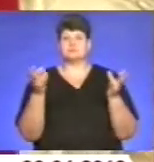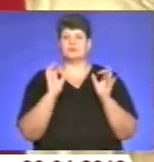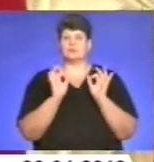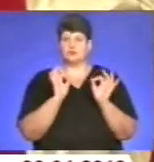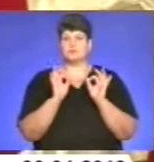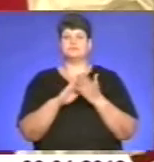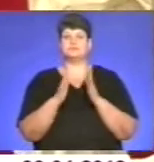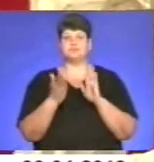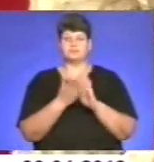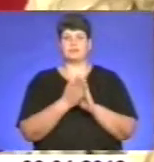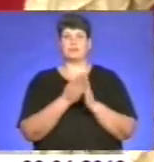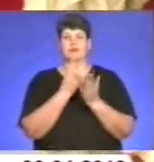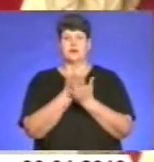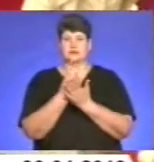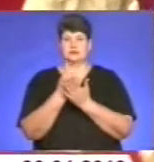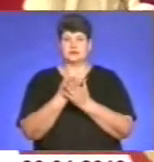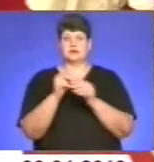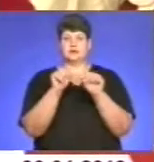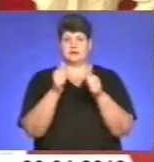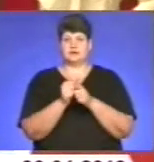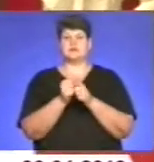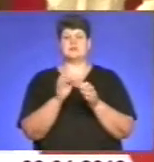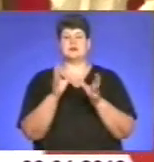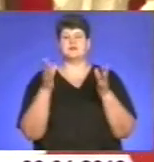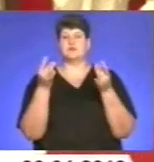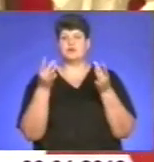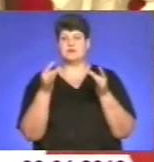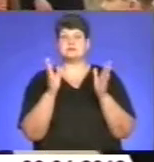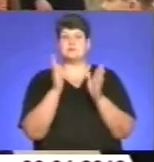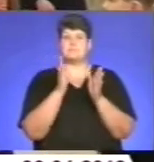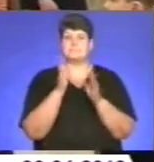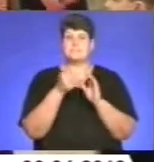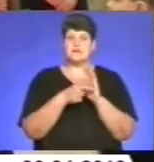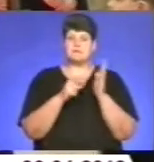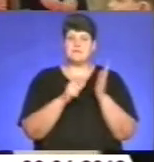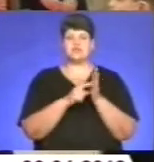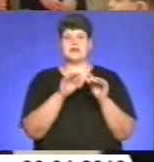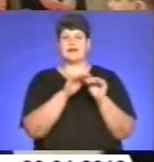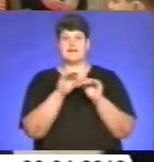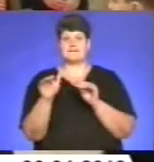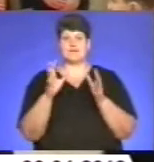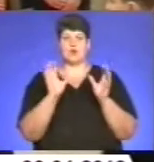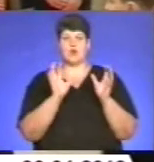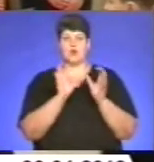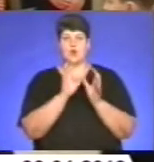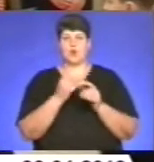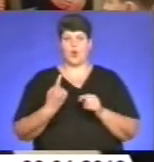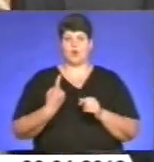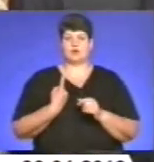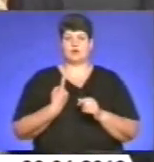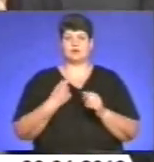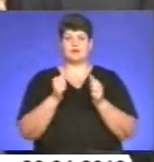музейні експозиції. Дотримано вологість приміщення, температуру повітря, рівень охорони. Про те, що поряд паби,